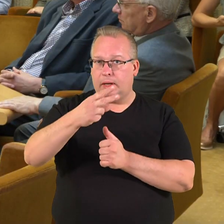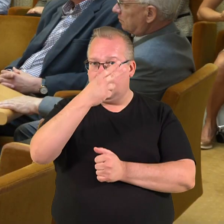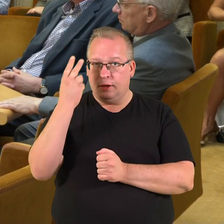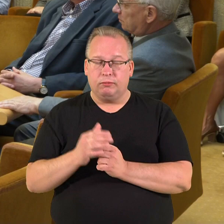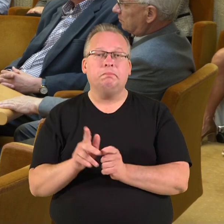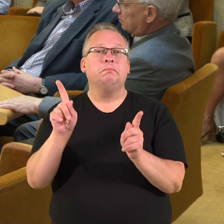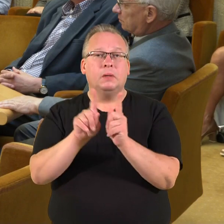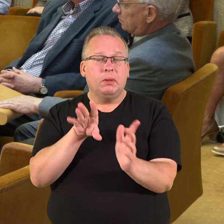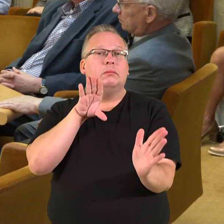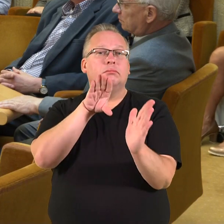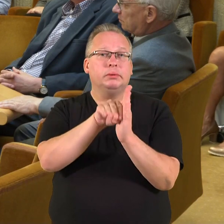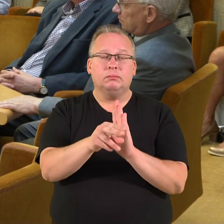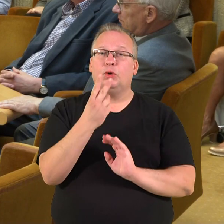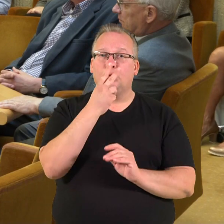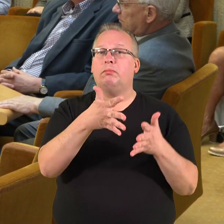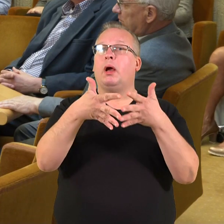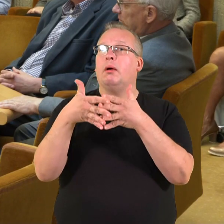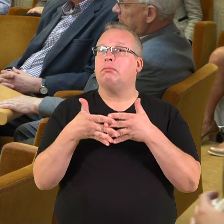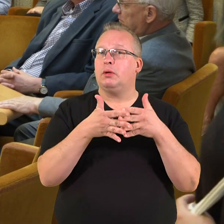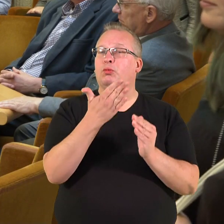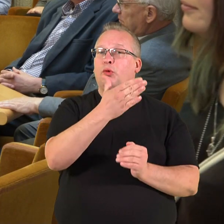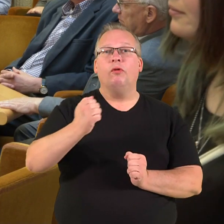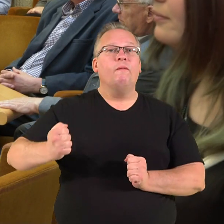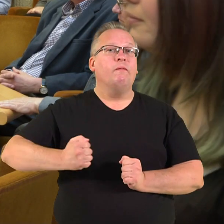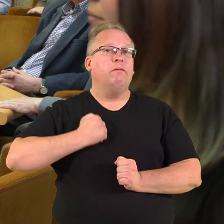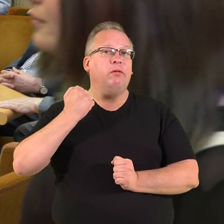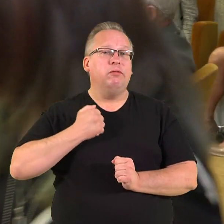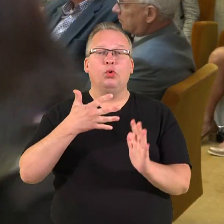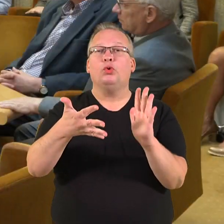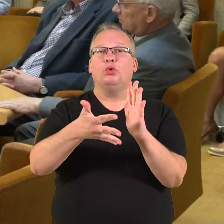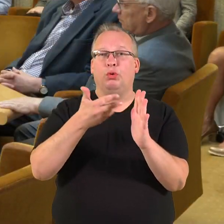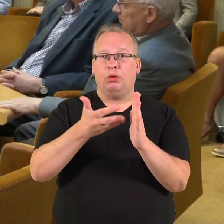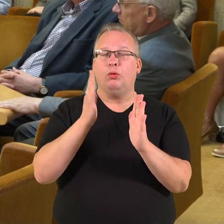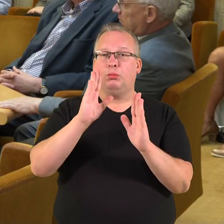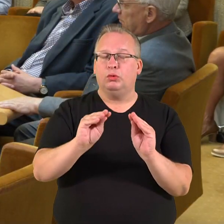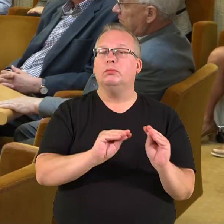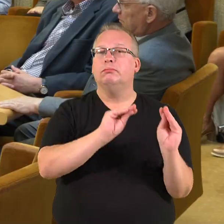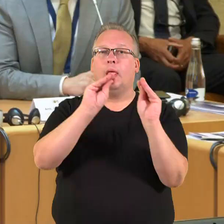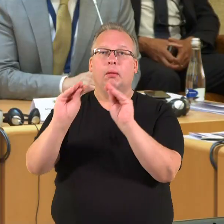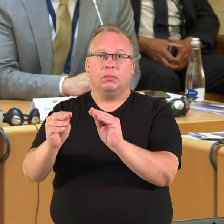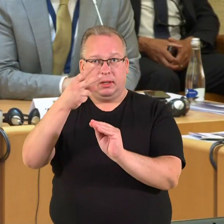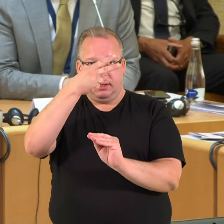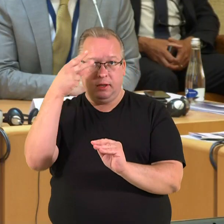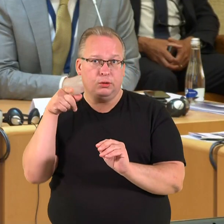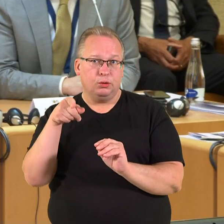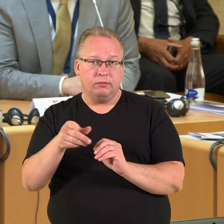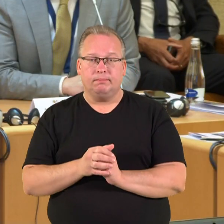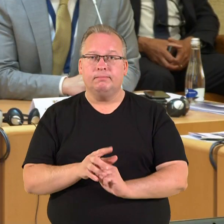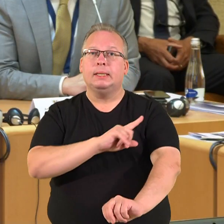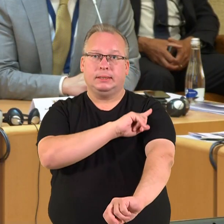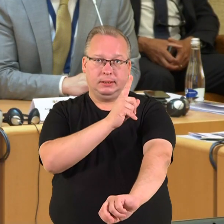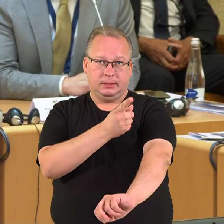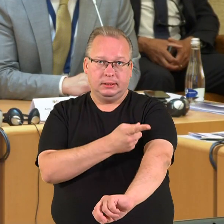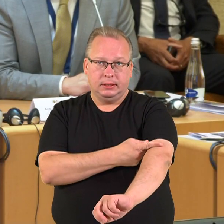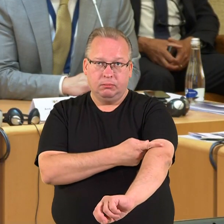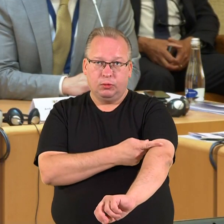Įskaitant ir sieki, kad jungtinės Amerikos valstyjų kariai ir toliau būtų dislokuojami Lietuvoje. Tai yra stipriausias